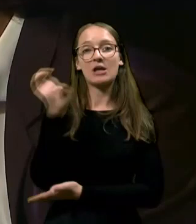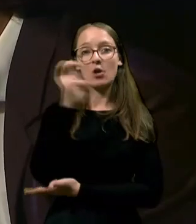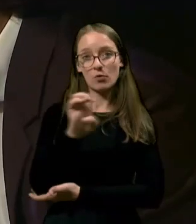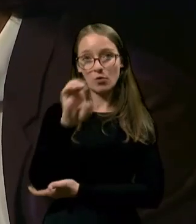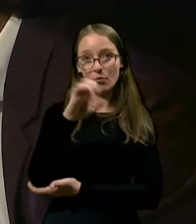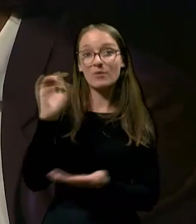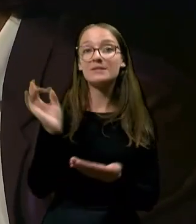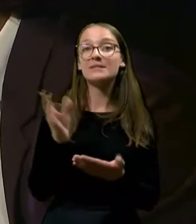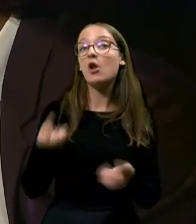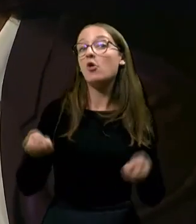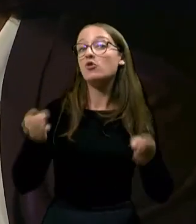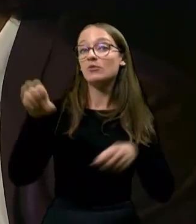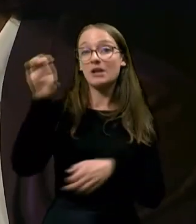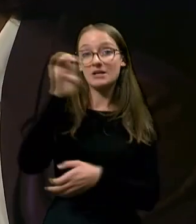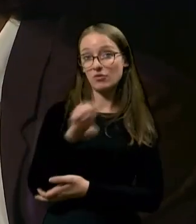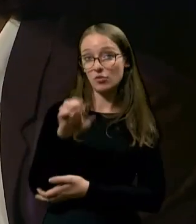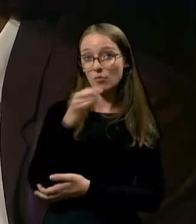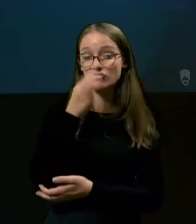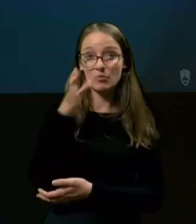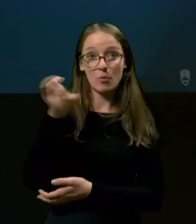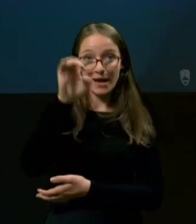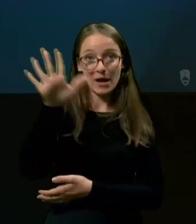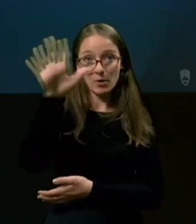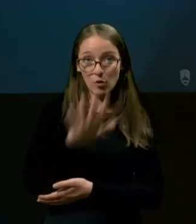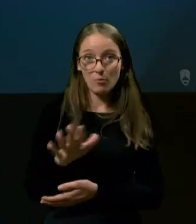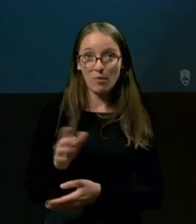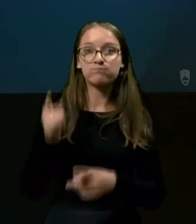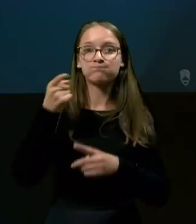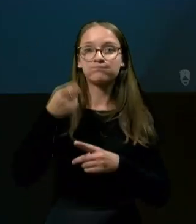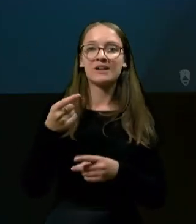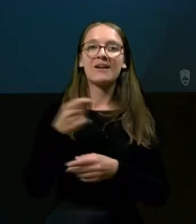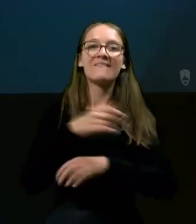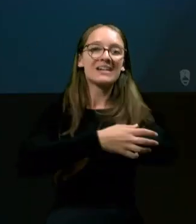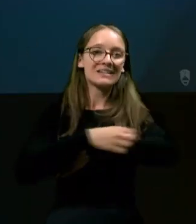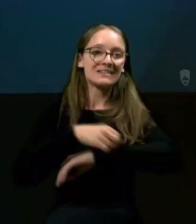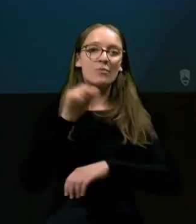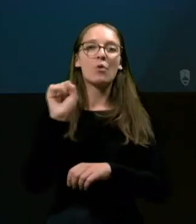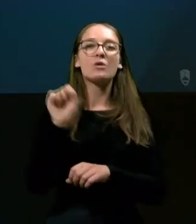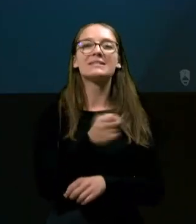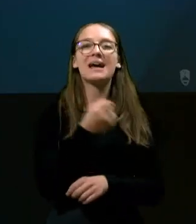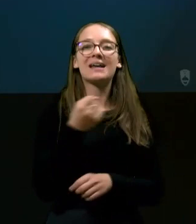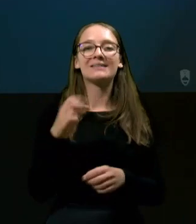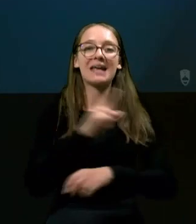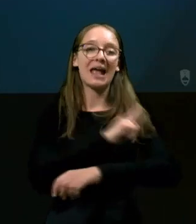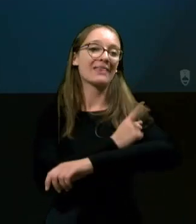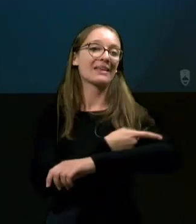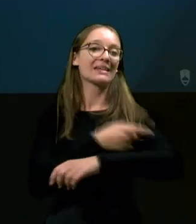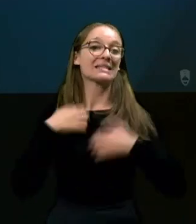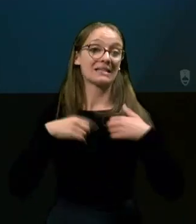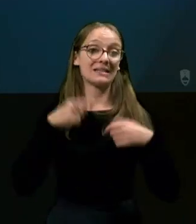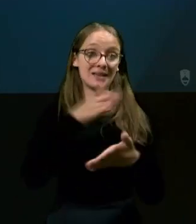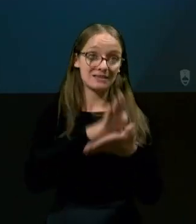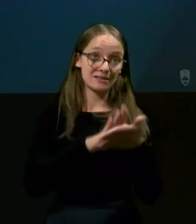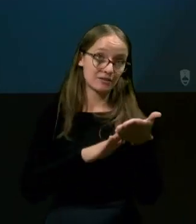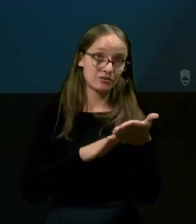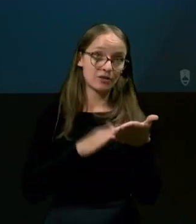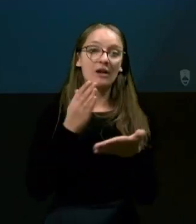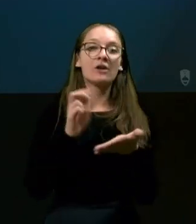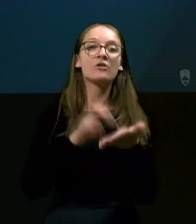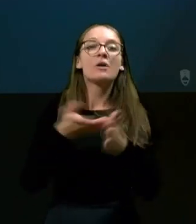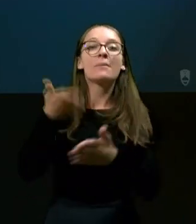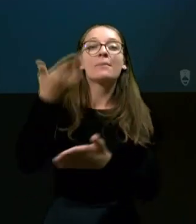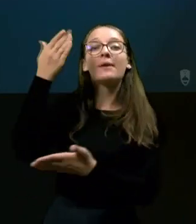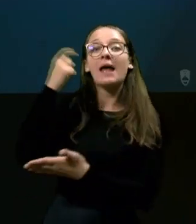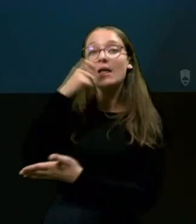celo gospodarstvo Evrope. Če bo Evropa vstopla v recesijo, bo izključno zaradi energetske krize, ki se je začela, že pred